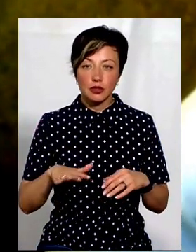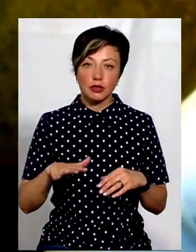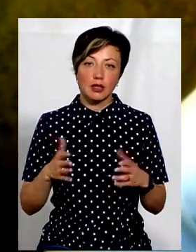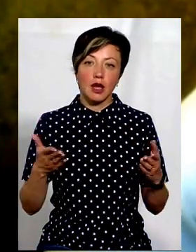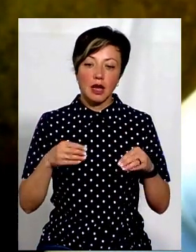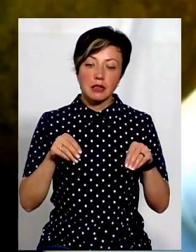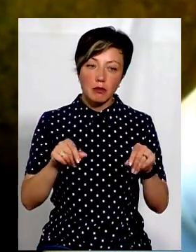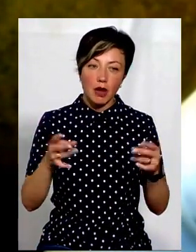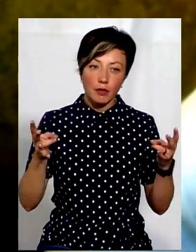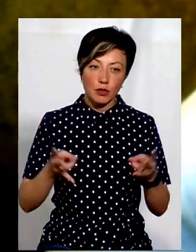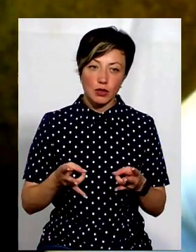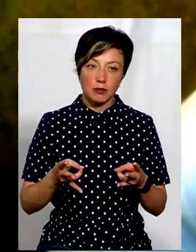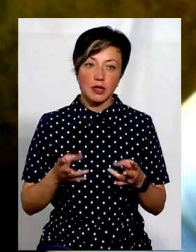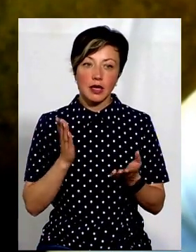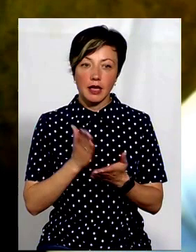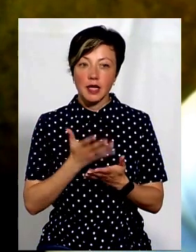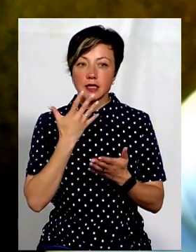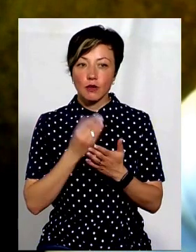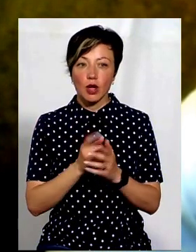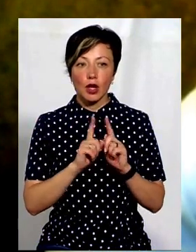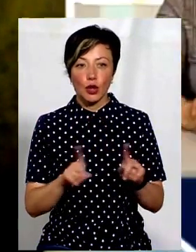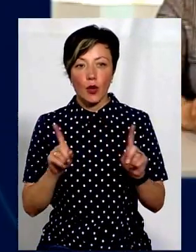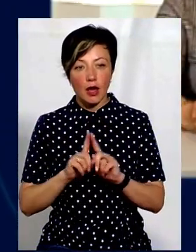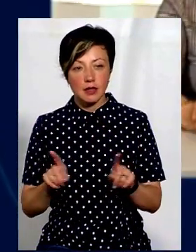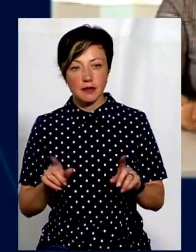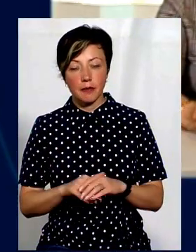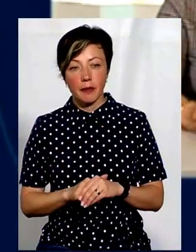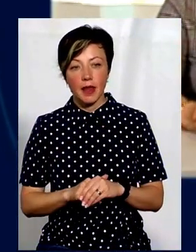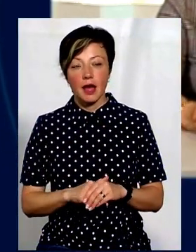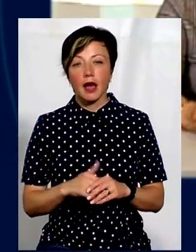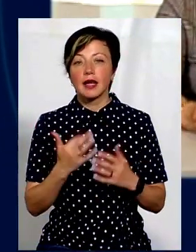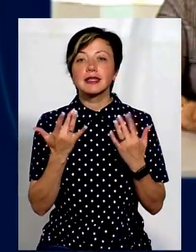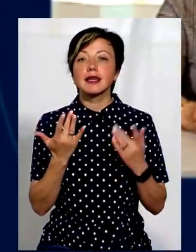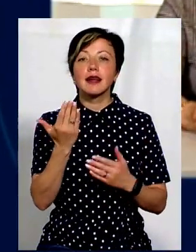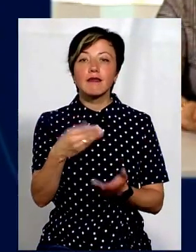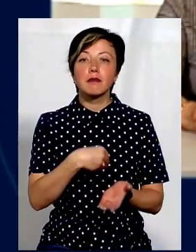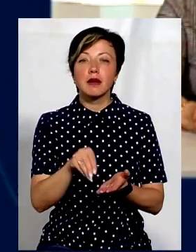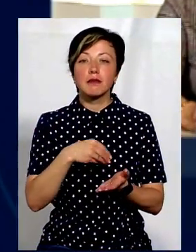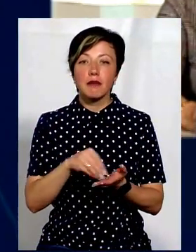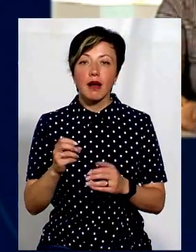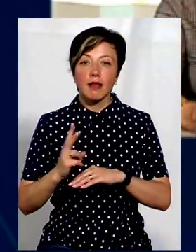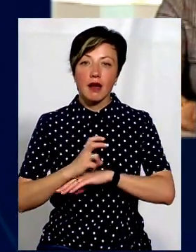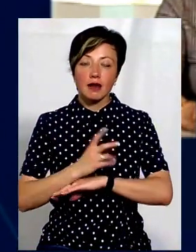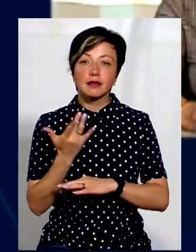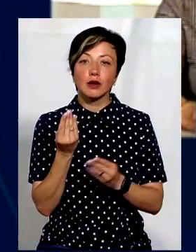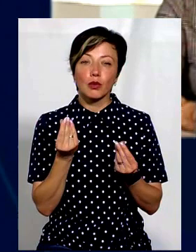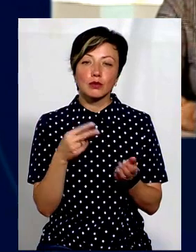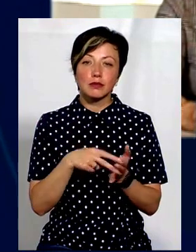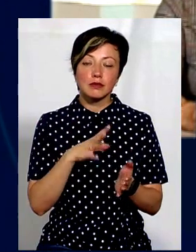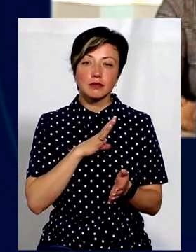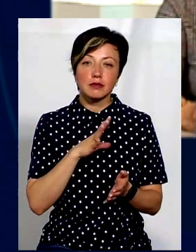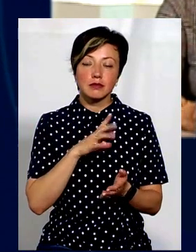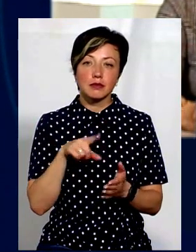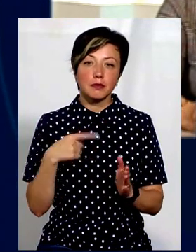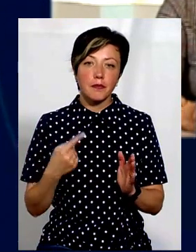яка земля потрібна. Там є свої нюанси. А скільки ви придбали для початку равликів? І скільки це коштувало?